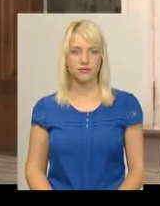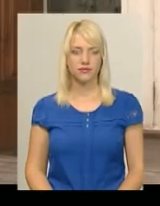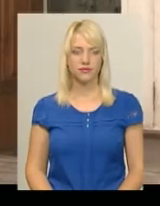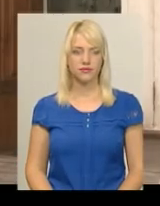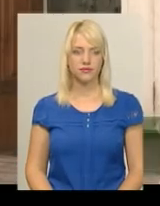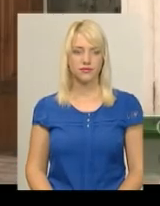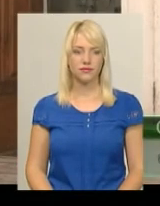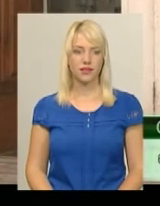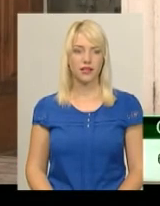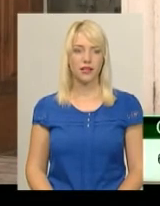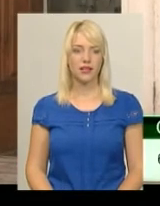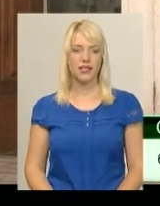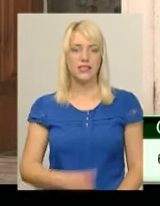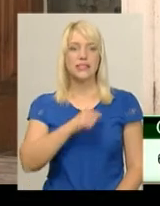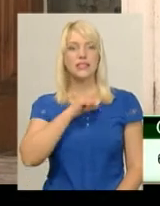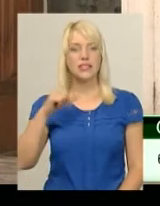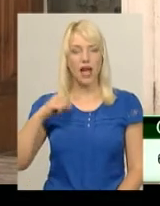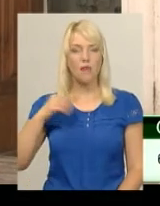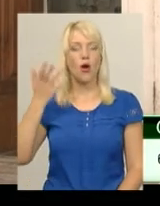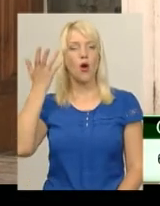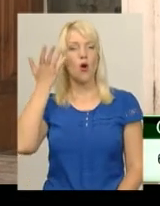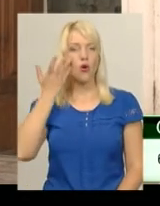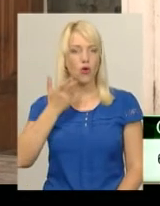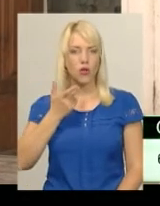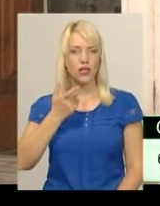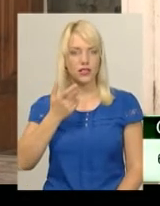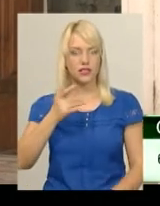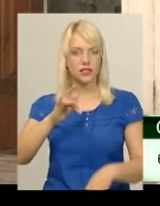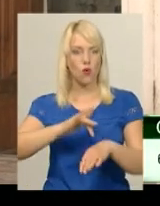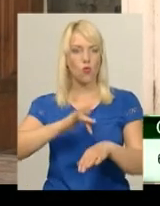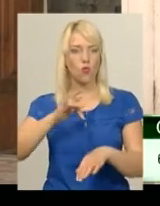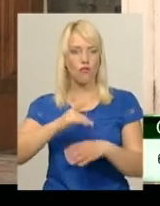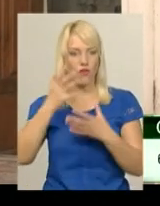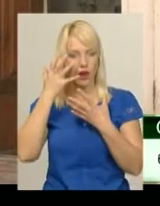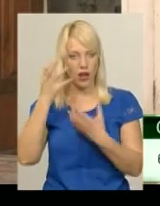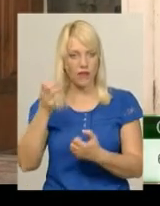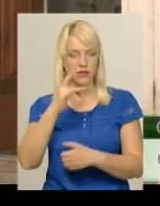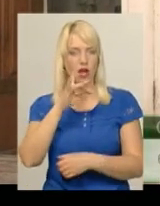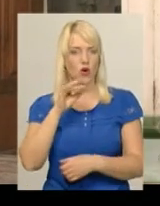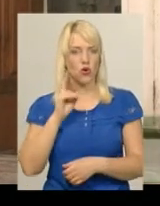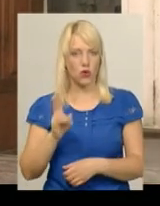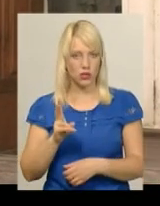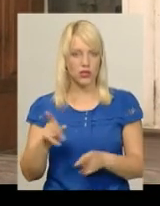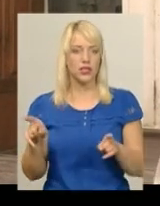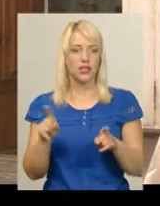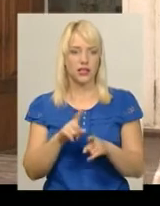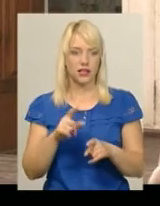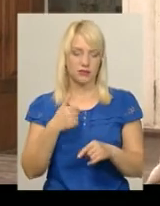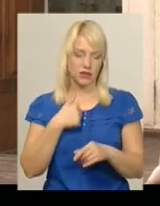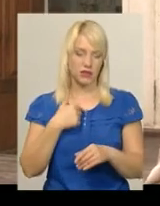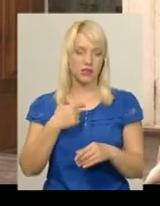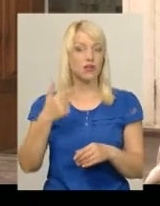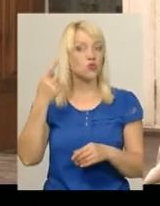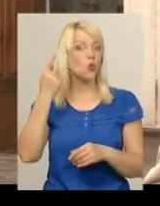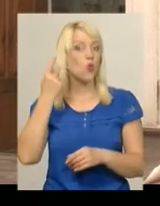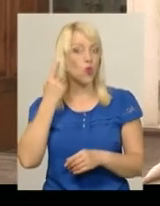Сам колись увлікався роком і так, мабуть, я слухав